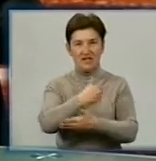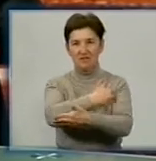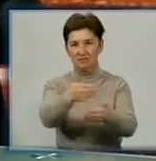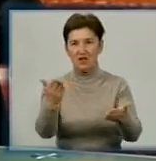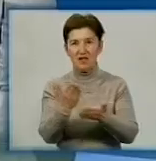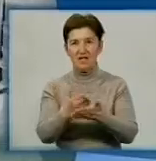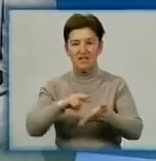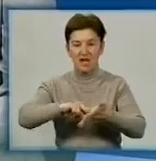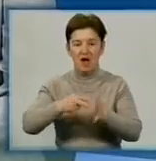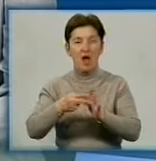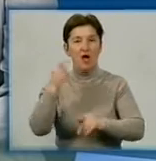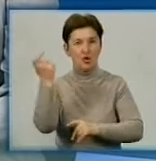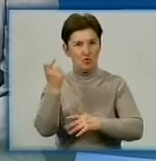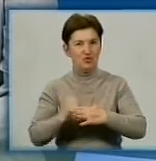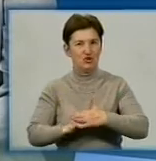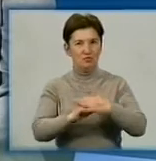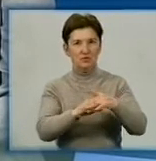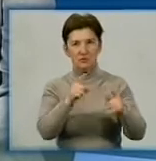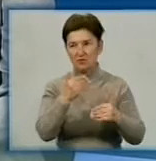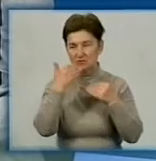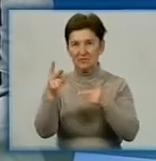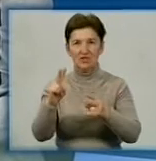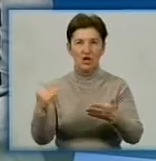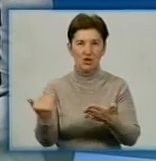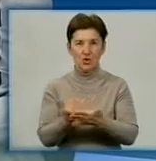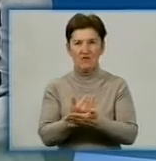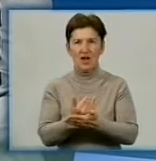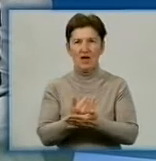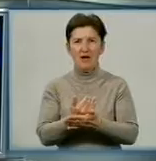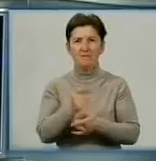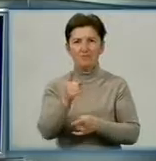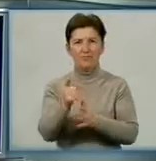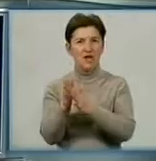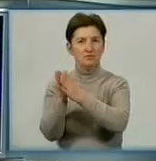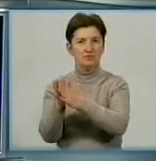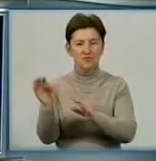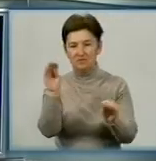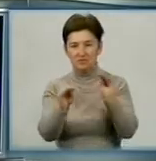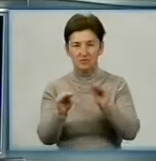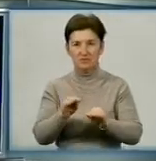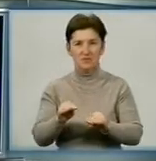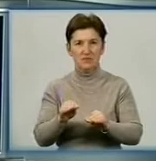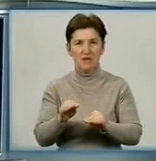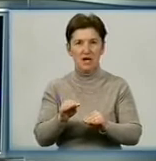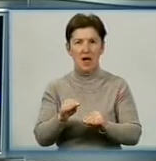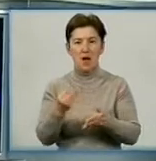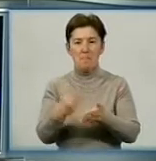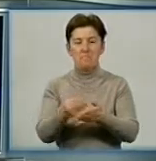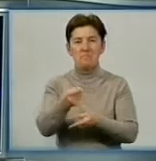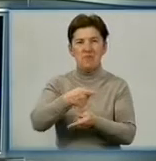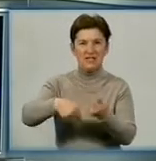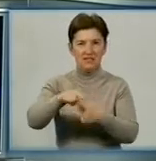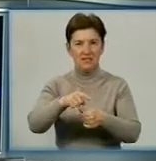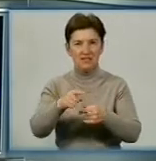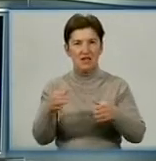підґрунтя, ми звернулись до ТПП, нового керівництва Кіровоградської промислової палати з проханням сформувати бізнес-делегацію. Цього разу вона була